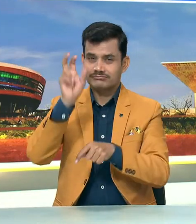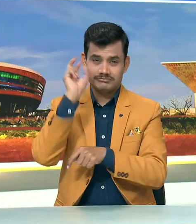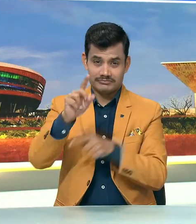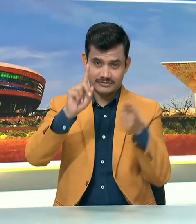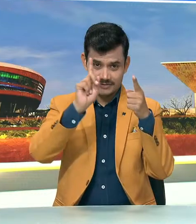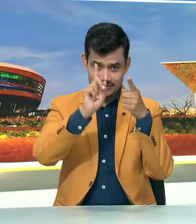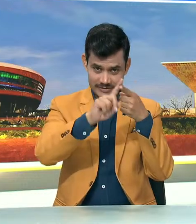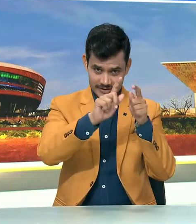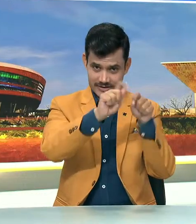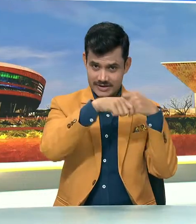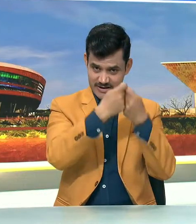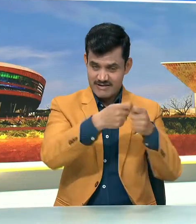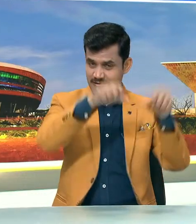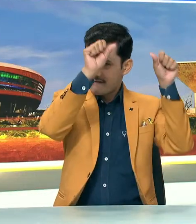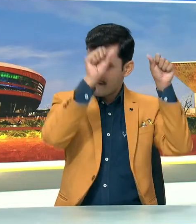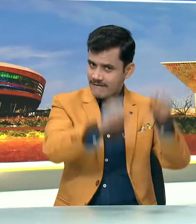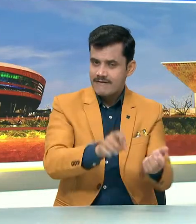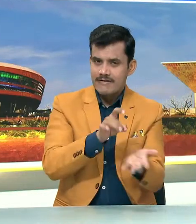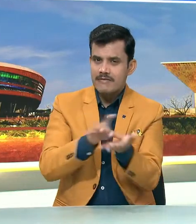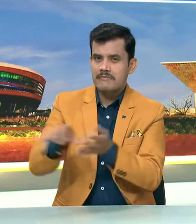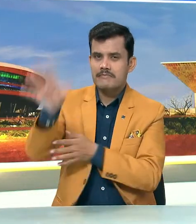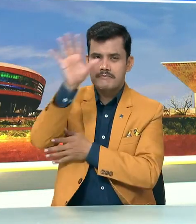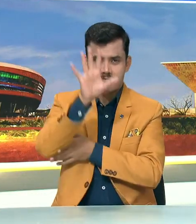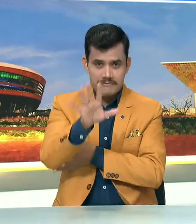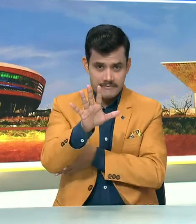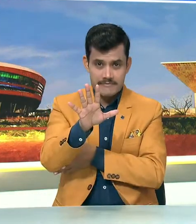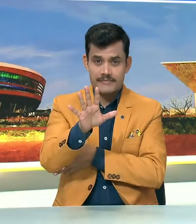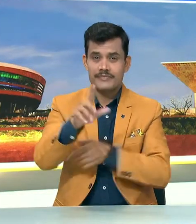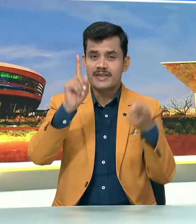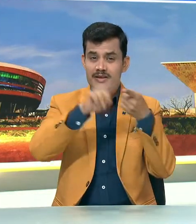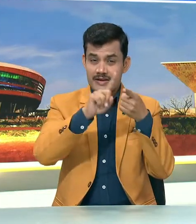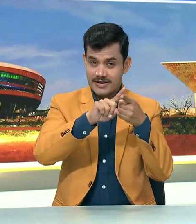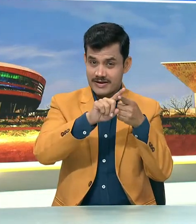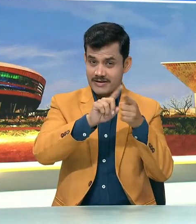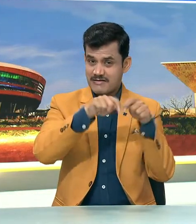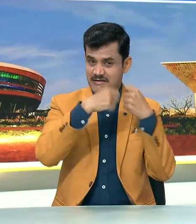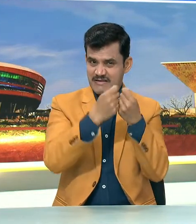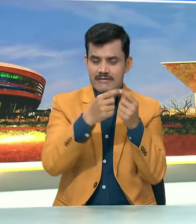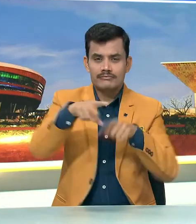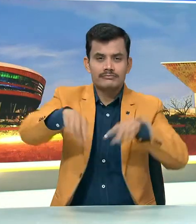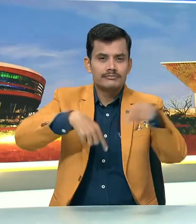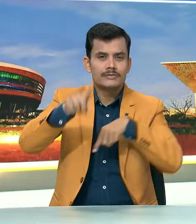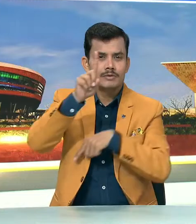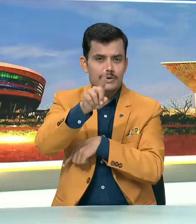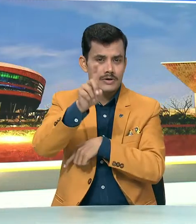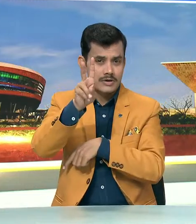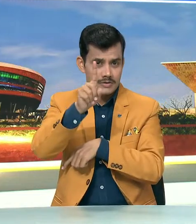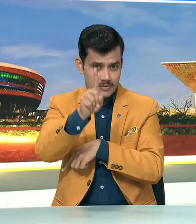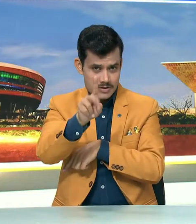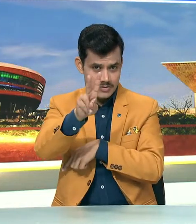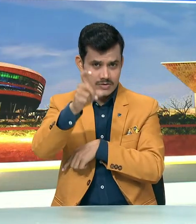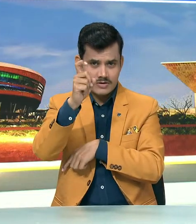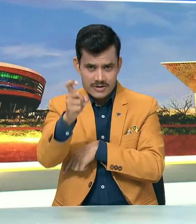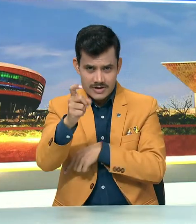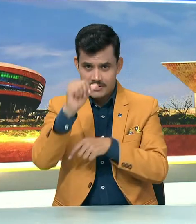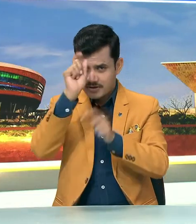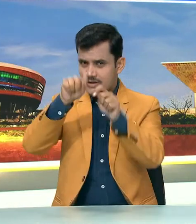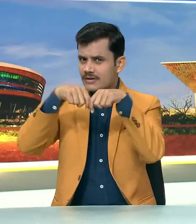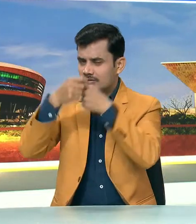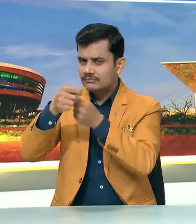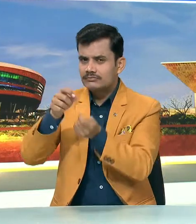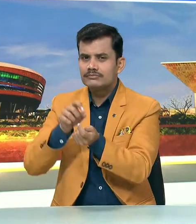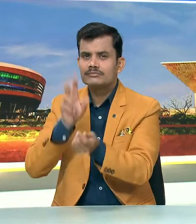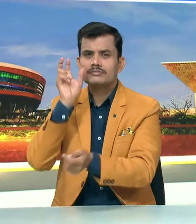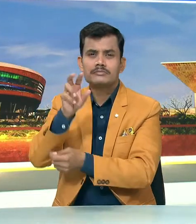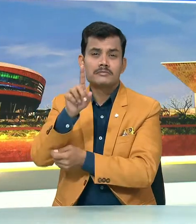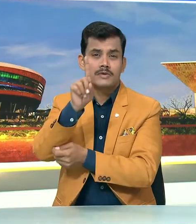इंगलेंट को पांच विकेट से हरा दिया है इंगलेंट से जीत के लिए मिले 127 रन के लक्षे को भारत ये टीम ने 19 ओवर